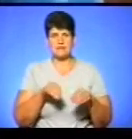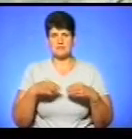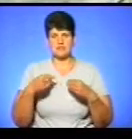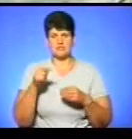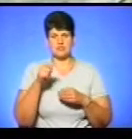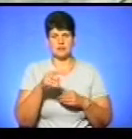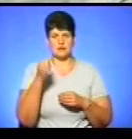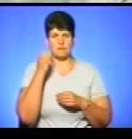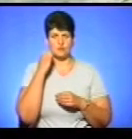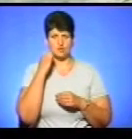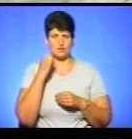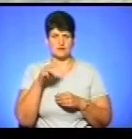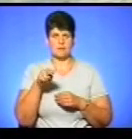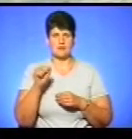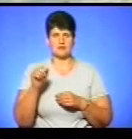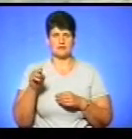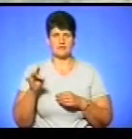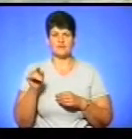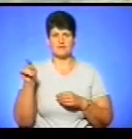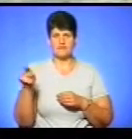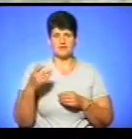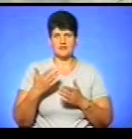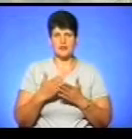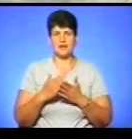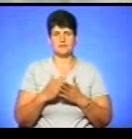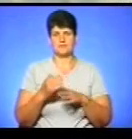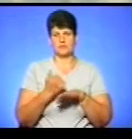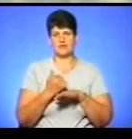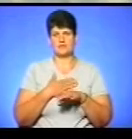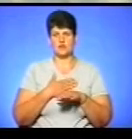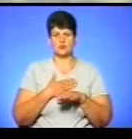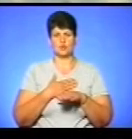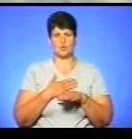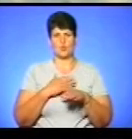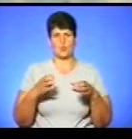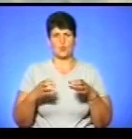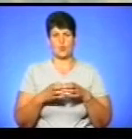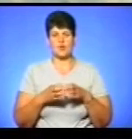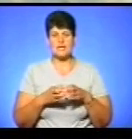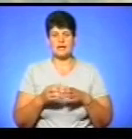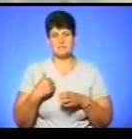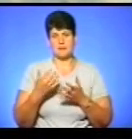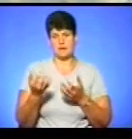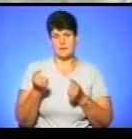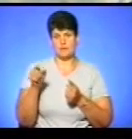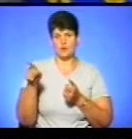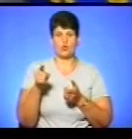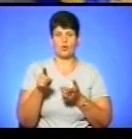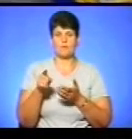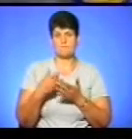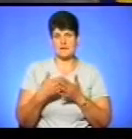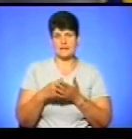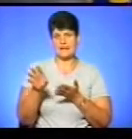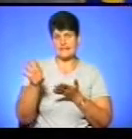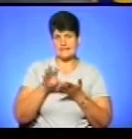патріархату. Він наш патрон, патрон нашого коріння, це означає, ми беремо з нього приклад і наслідуємо його. Ми